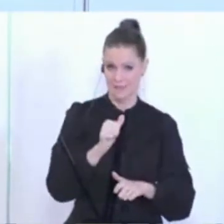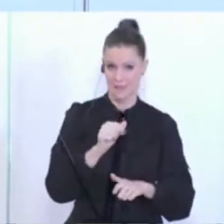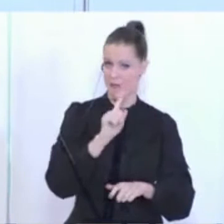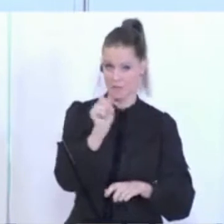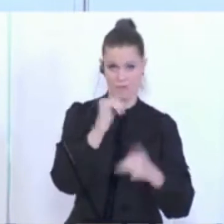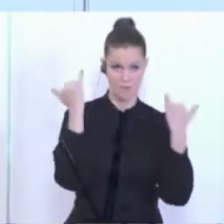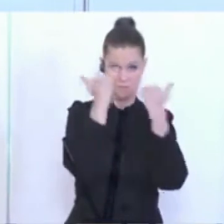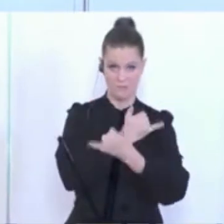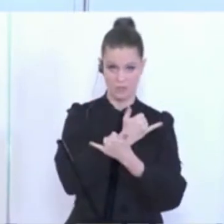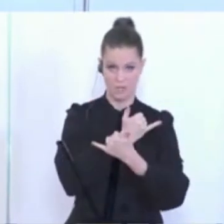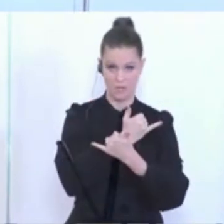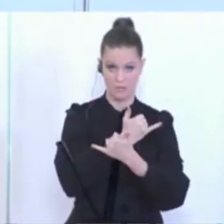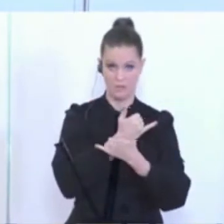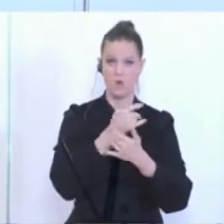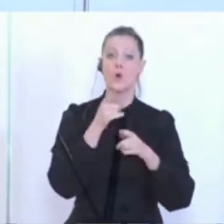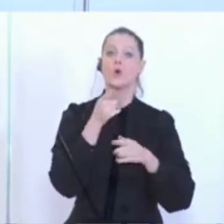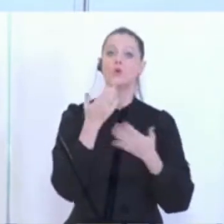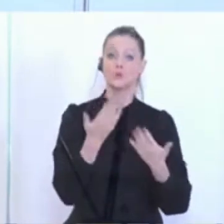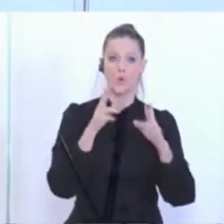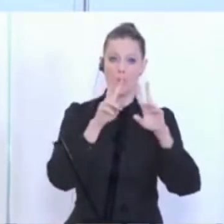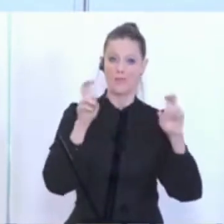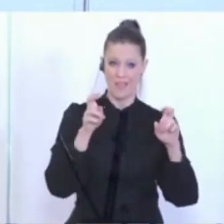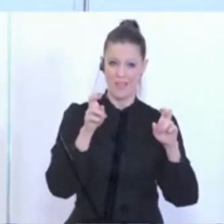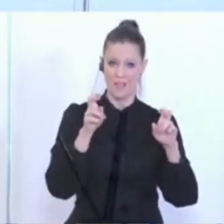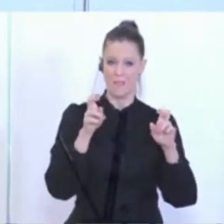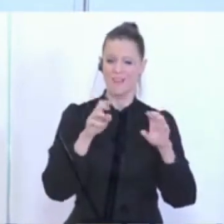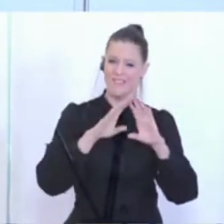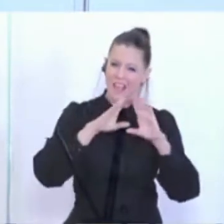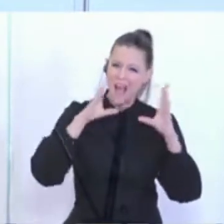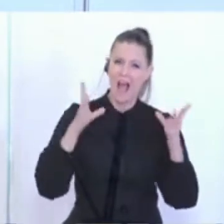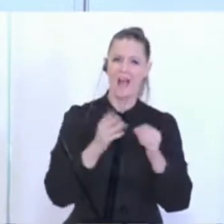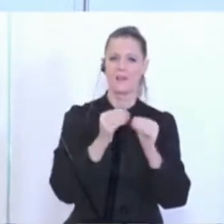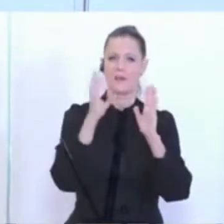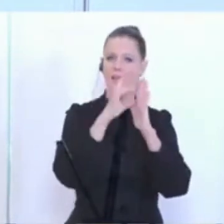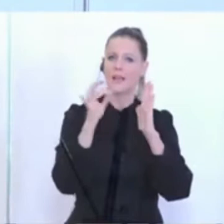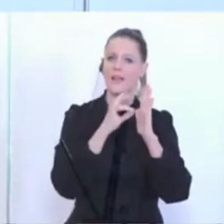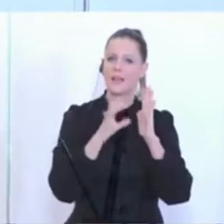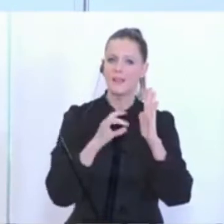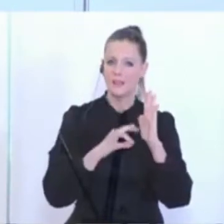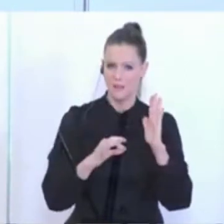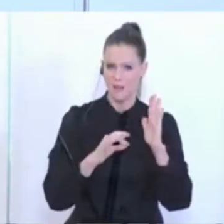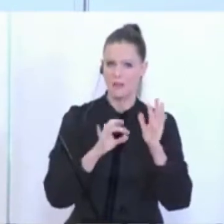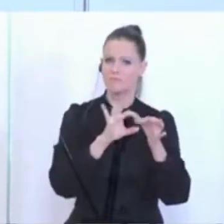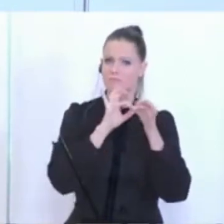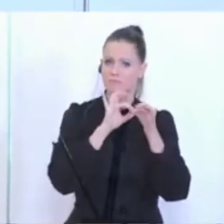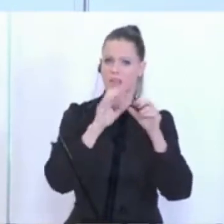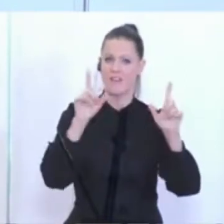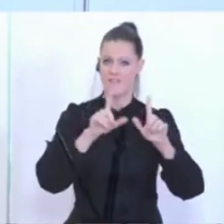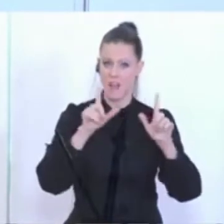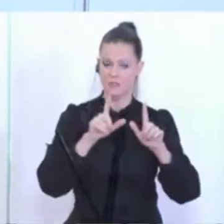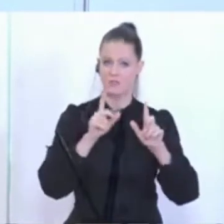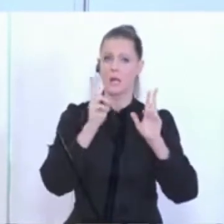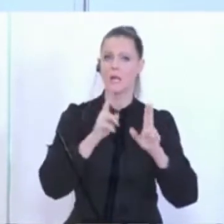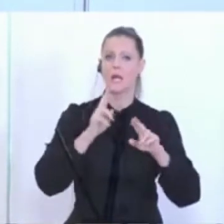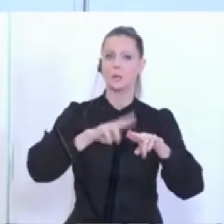Missverständnis gibt. Über diese Themen können wir uns im Rahmen der allgemeinen Richtlinien zu Veranstaltungen weiter